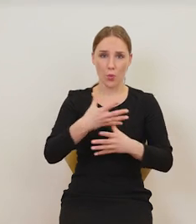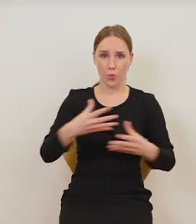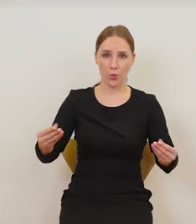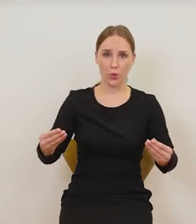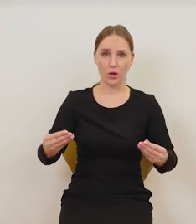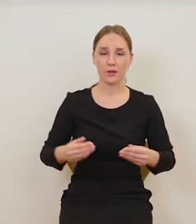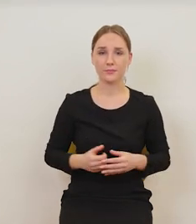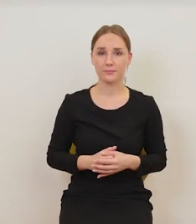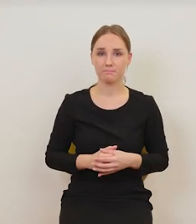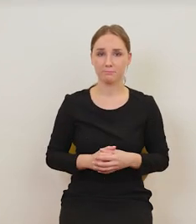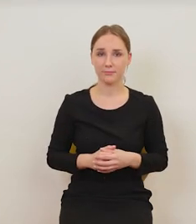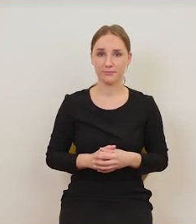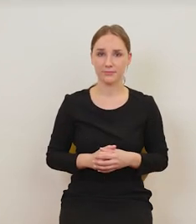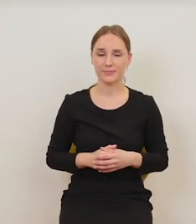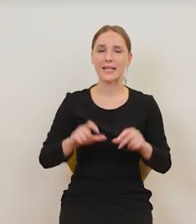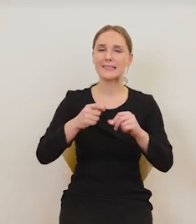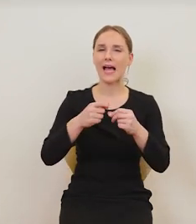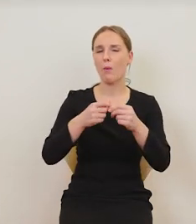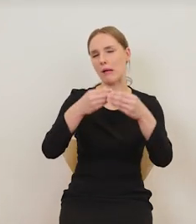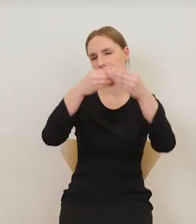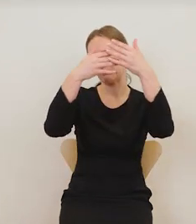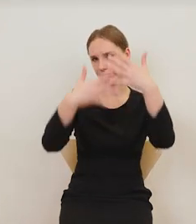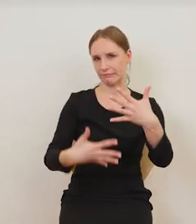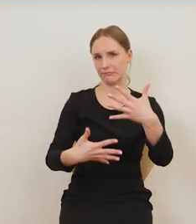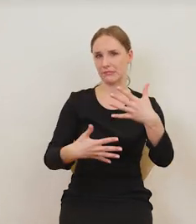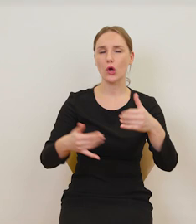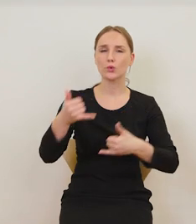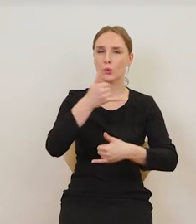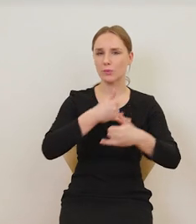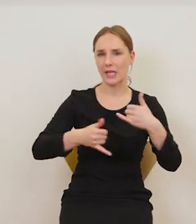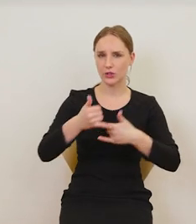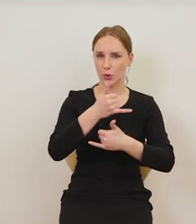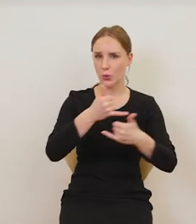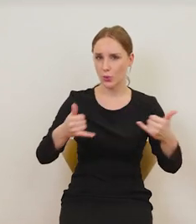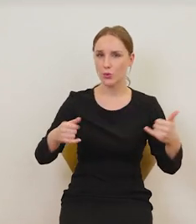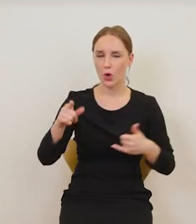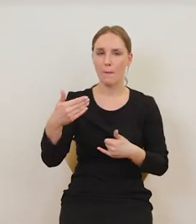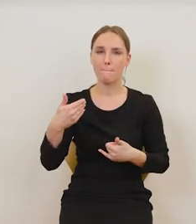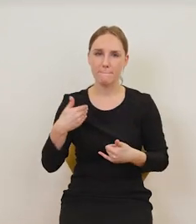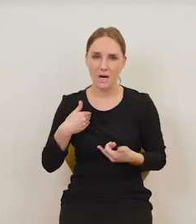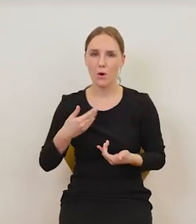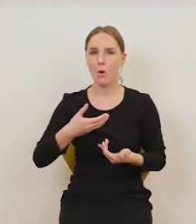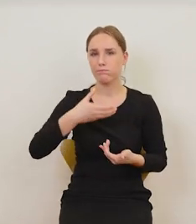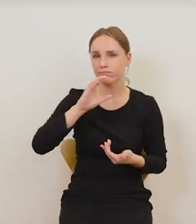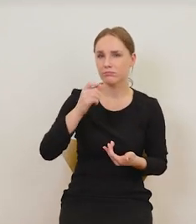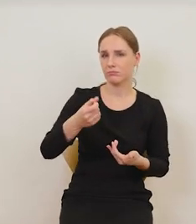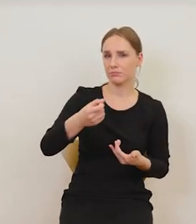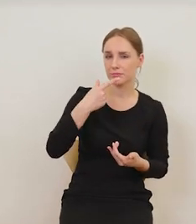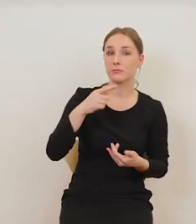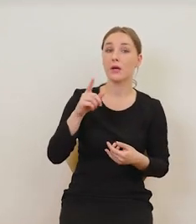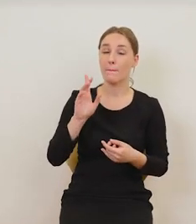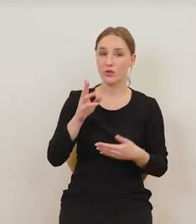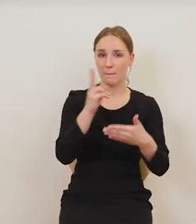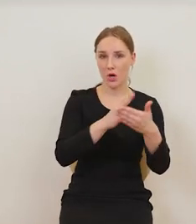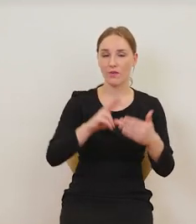substancje lotne. No i tu jest cała lista tych substancji, które zażywał i malował.